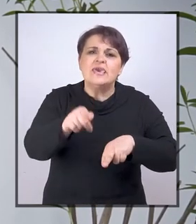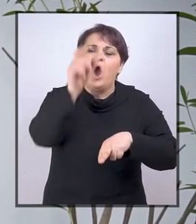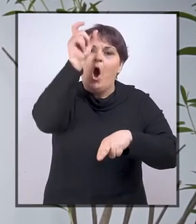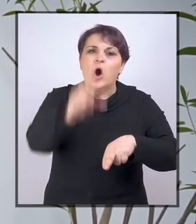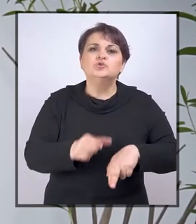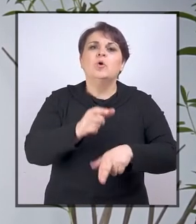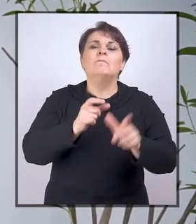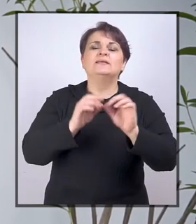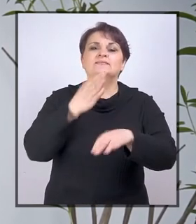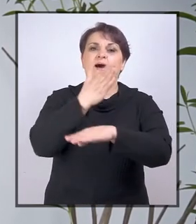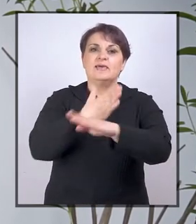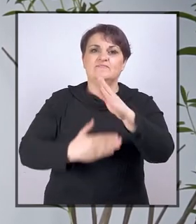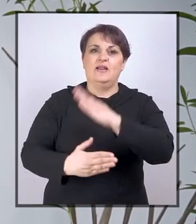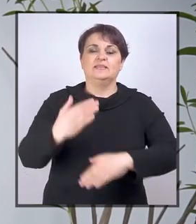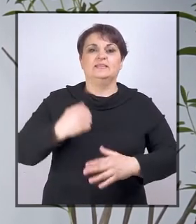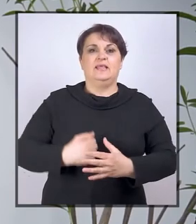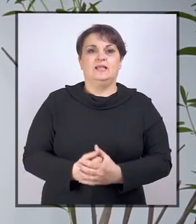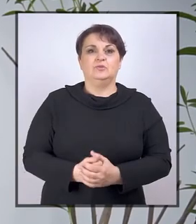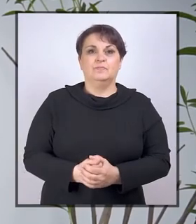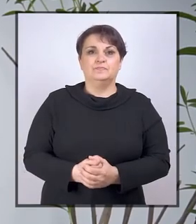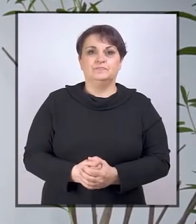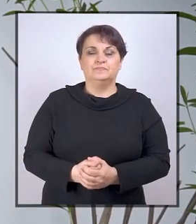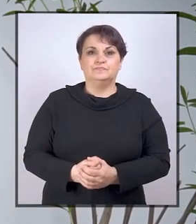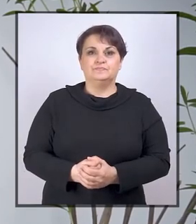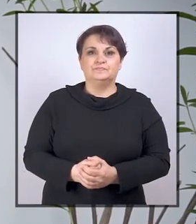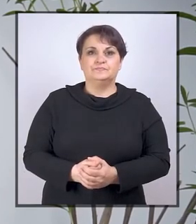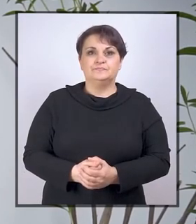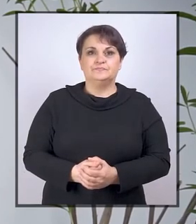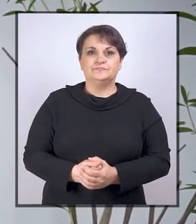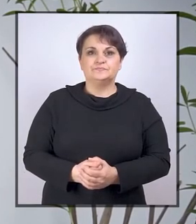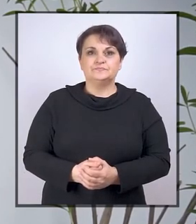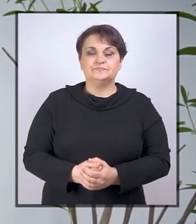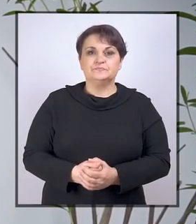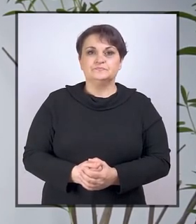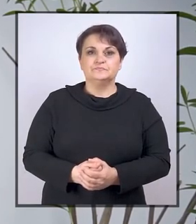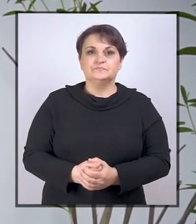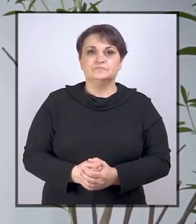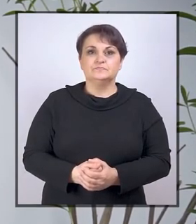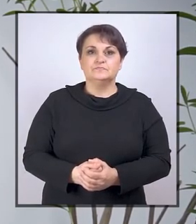neotuđivo pravo osoba sa invaliditetom.